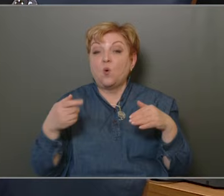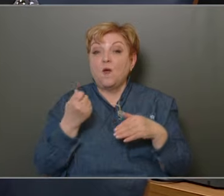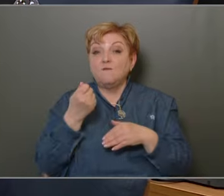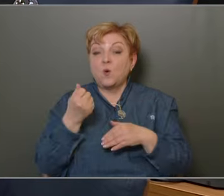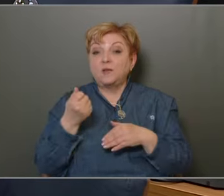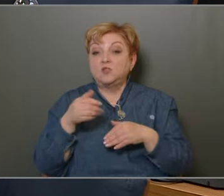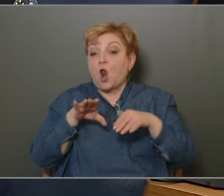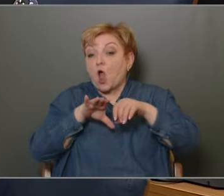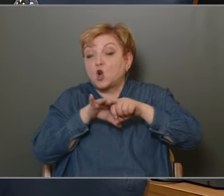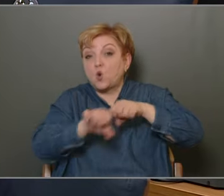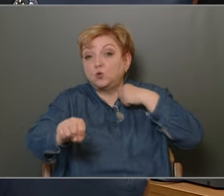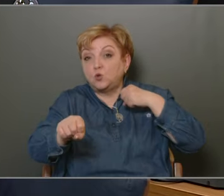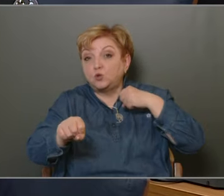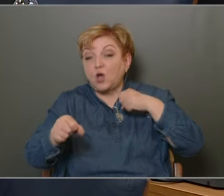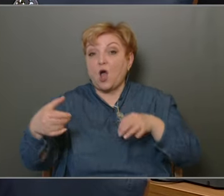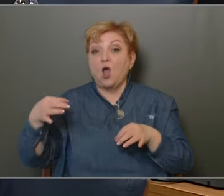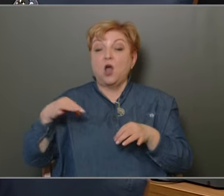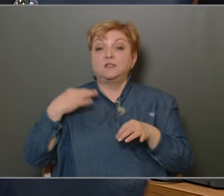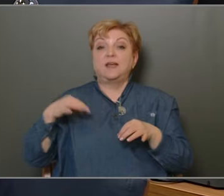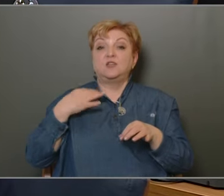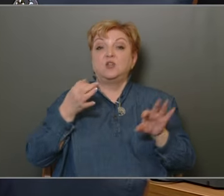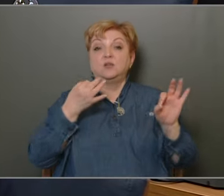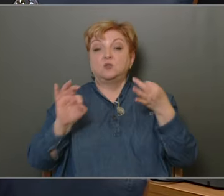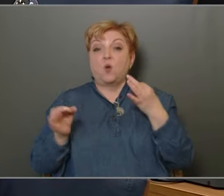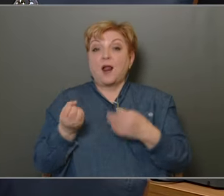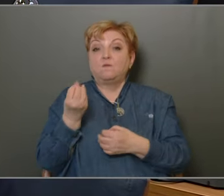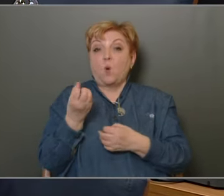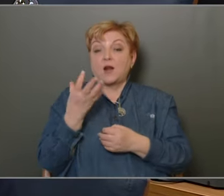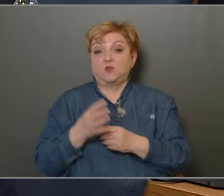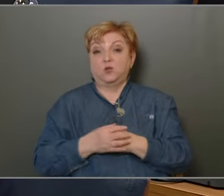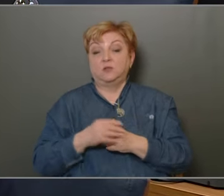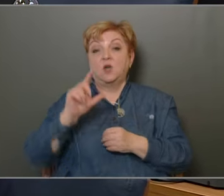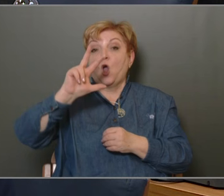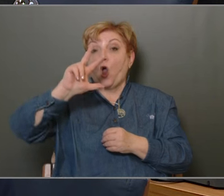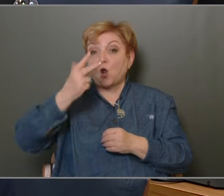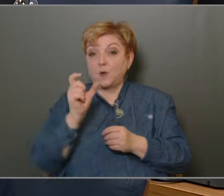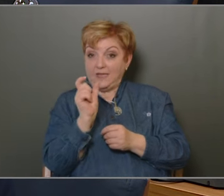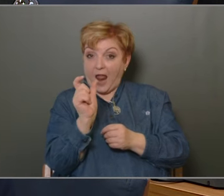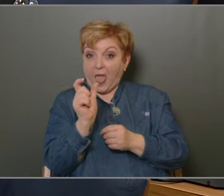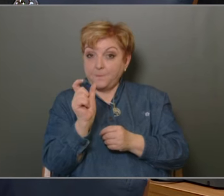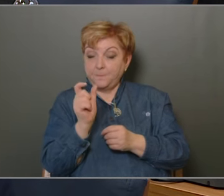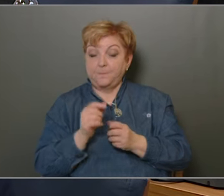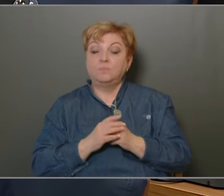rontotta az EU szolgálat forrásait. Harmadik elem.